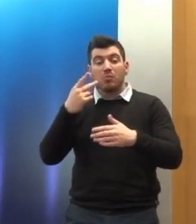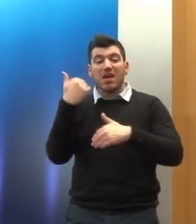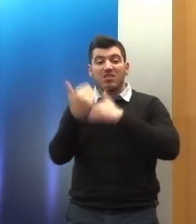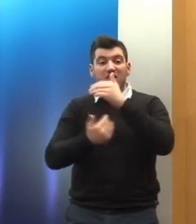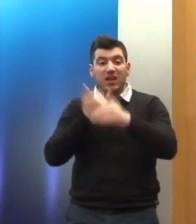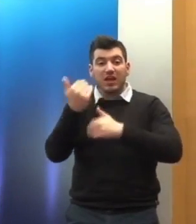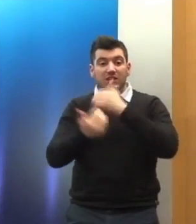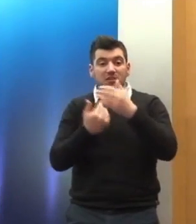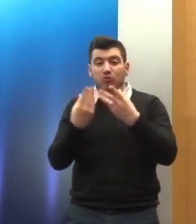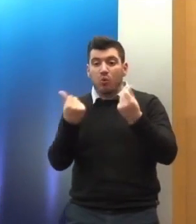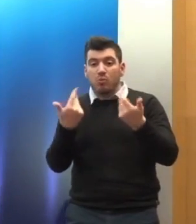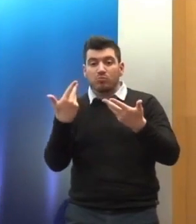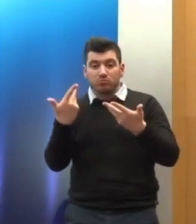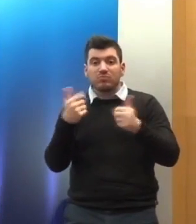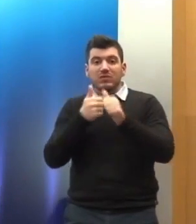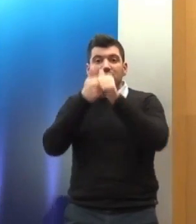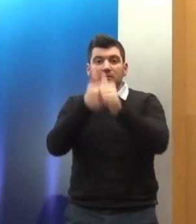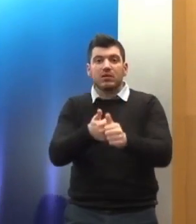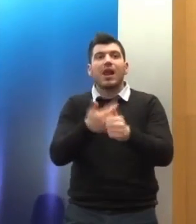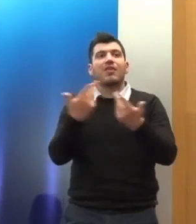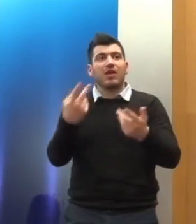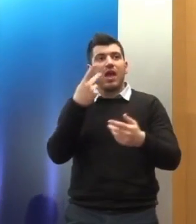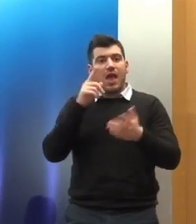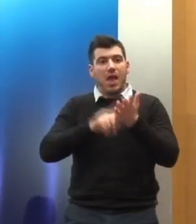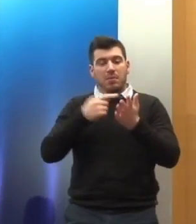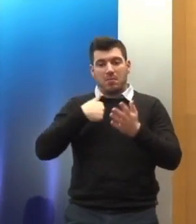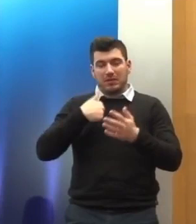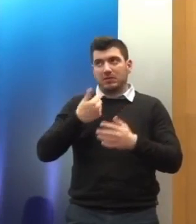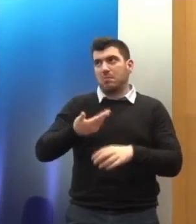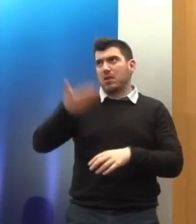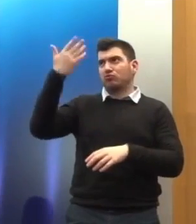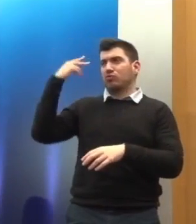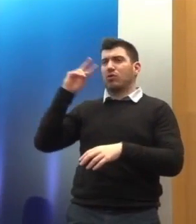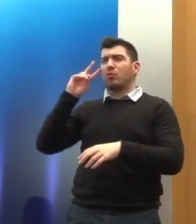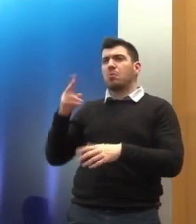Θέλω να πω, γυρνώντας πίσω, αυτό που κάναμε, και είμαι βέβαιος ότι συνεχίζεται και τώρα,